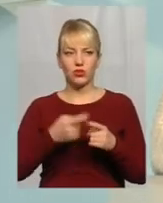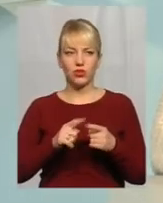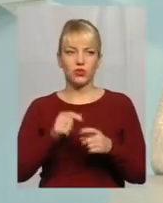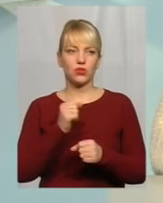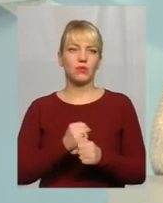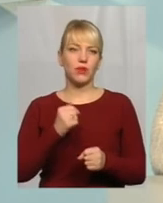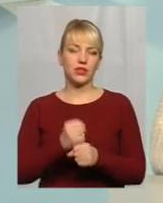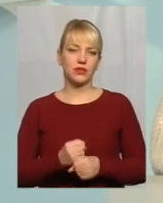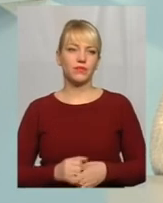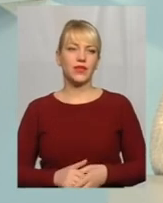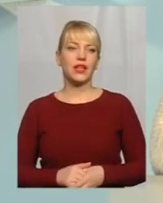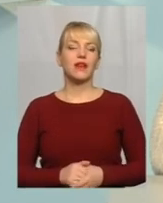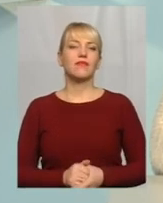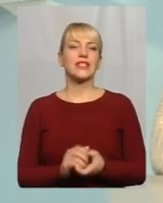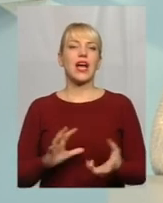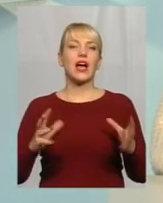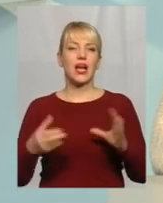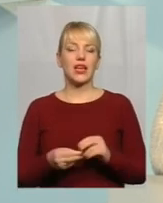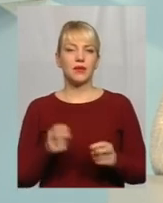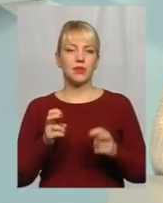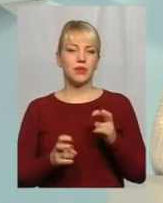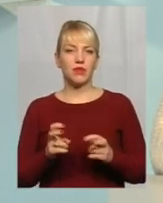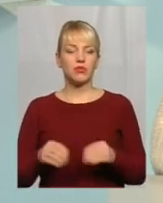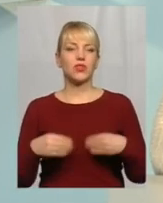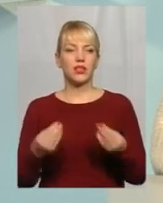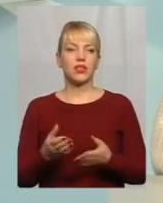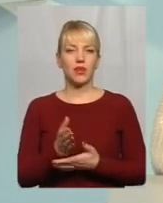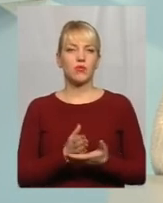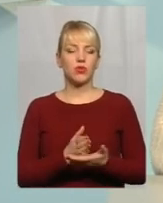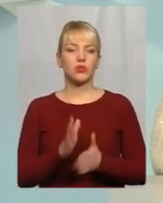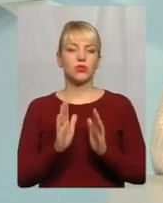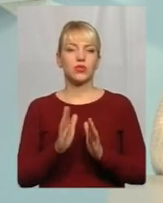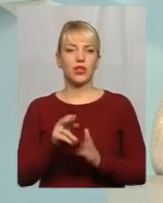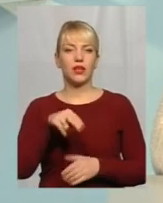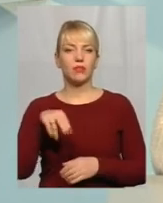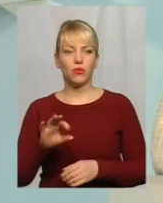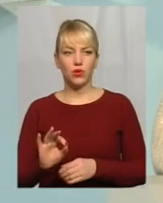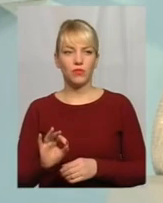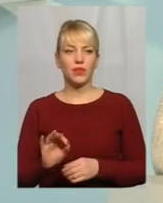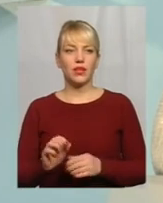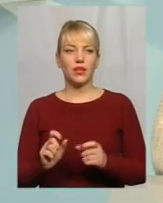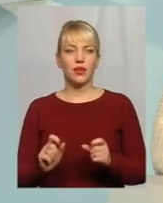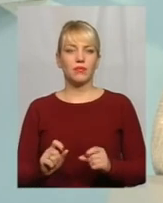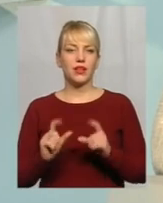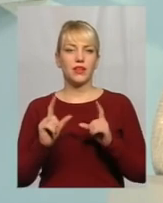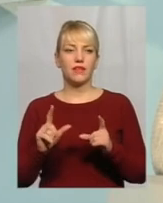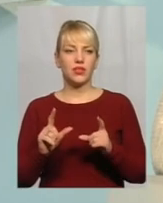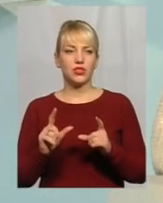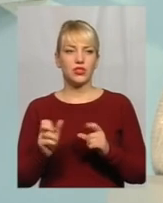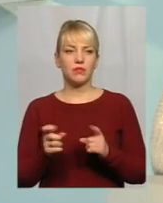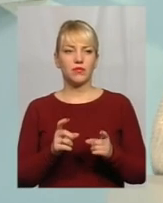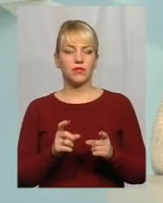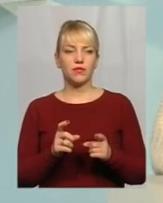Ну, взагалі, підприємство надає послугу тільки по періодичній повірці Підготовки до